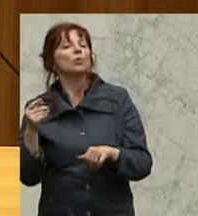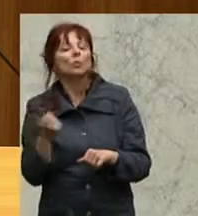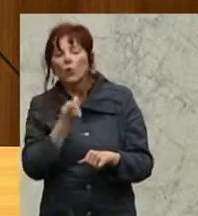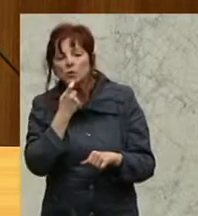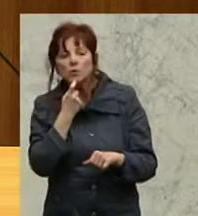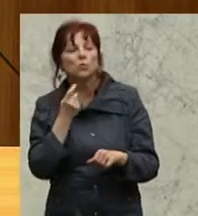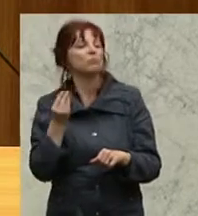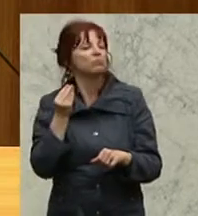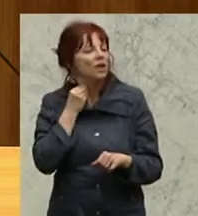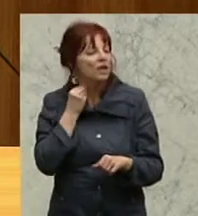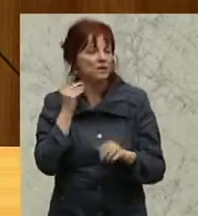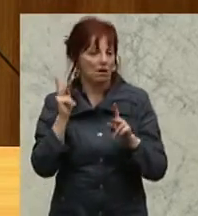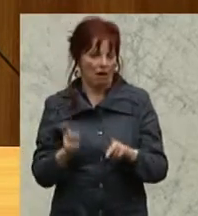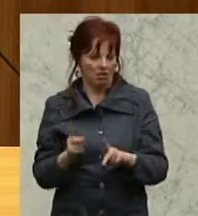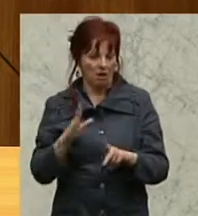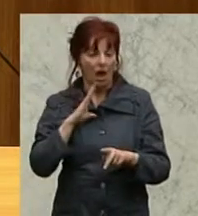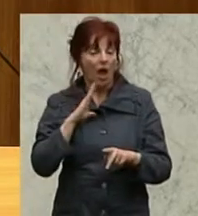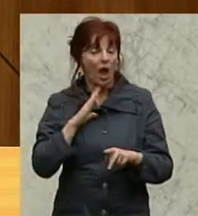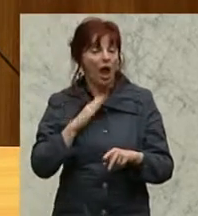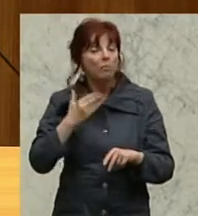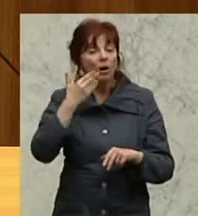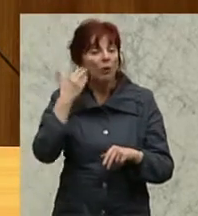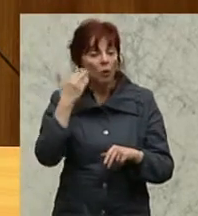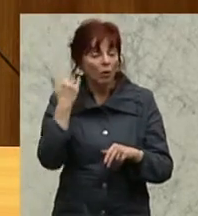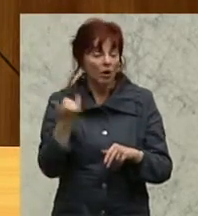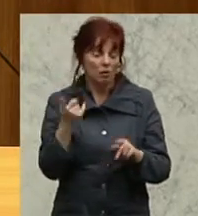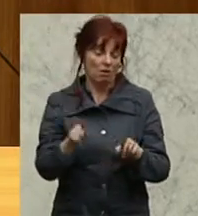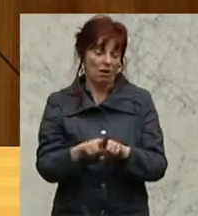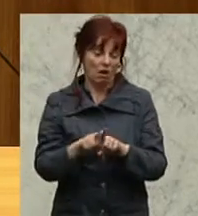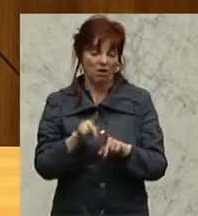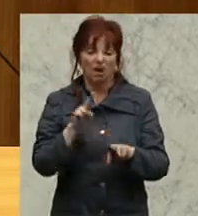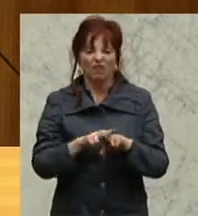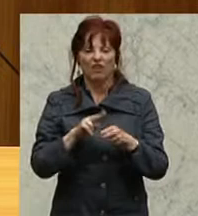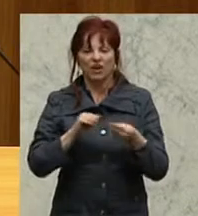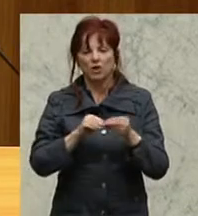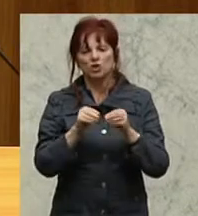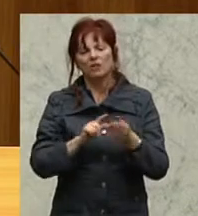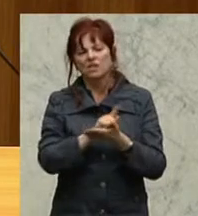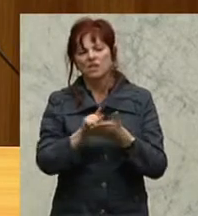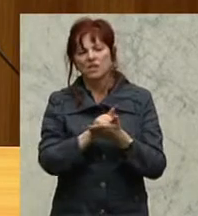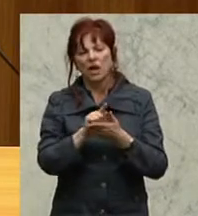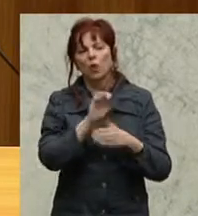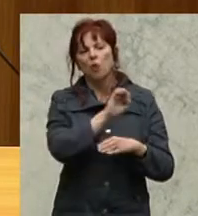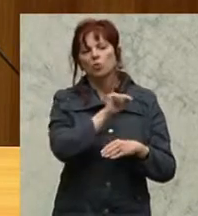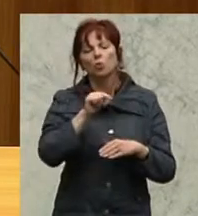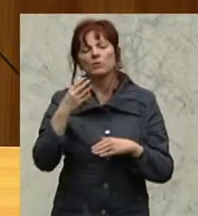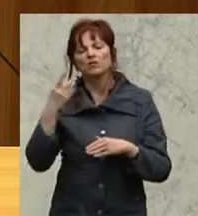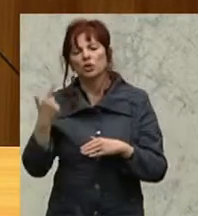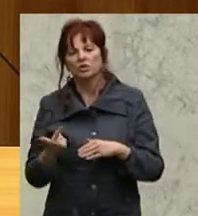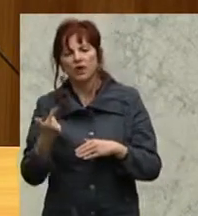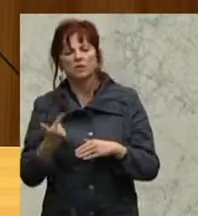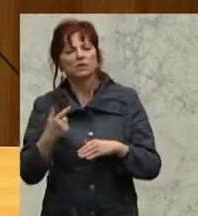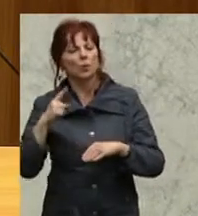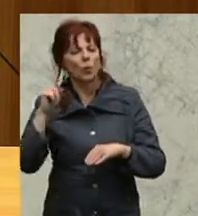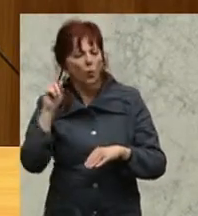Aber der Kuchen ist immer der gleiche. Und wenn ich eine Ladenöffnungszeit habe, 0 bis 24 Uhr, unter sieben Tagen in der Woche ist, weil der Kuchen auch nicht